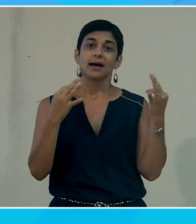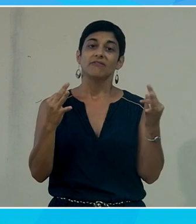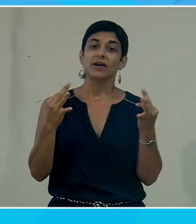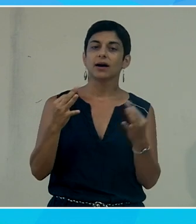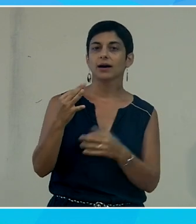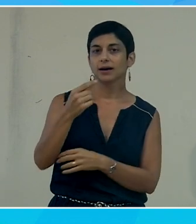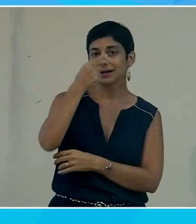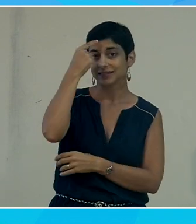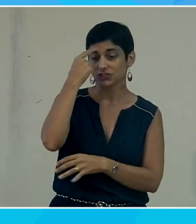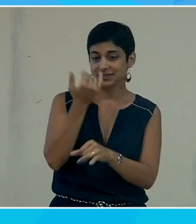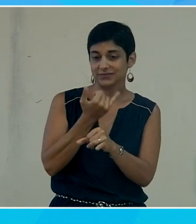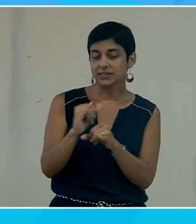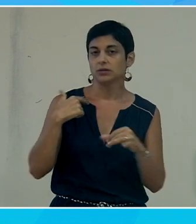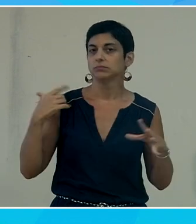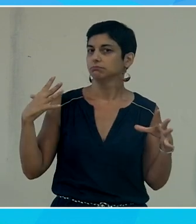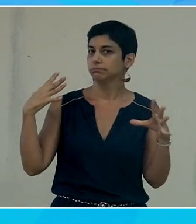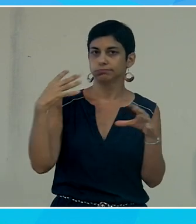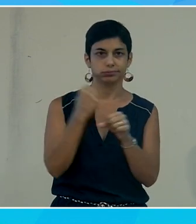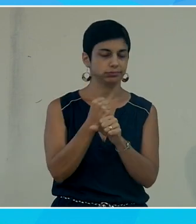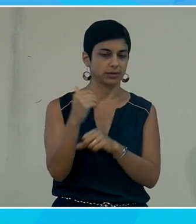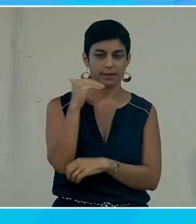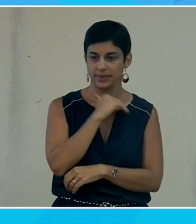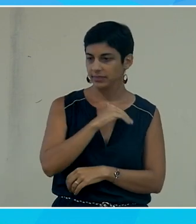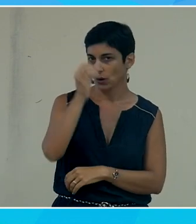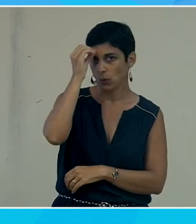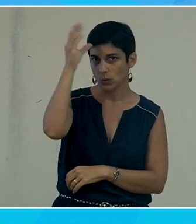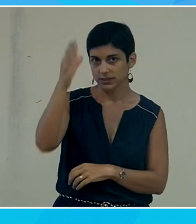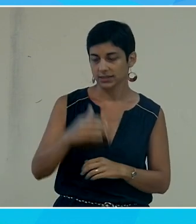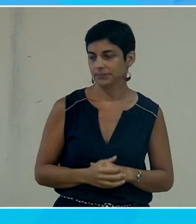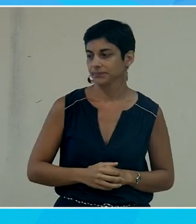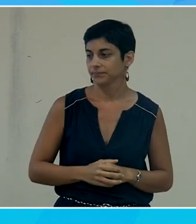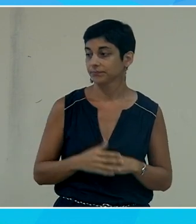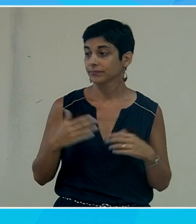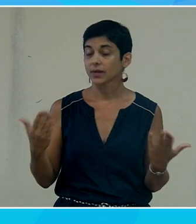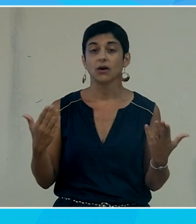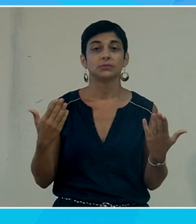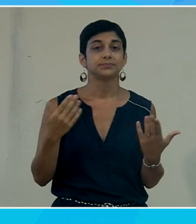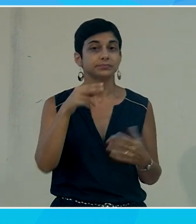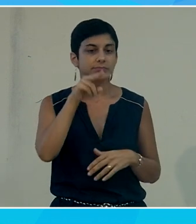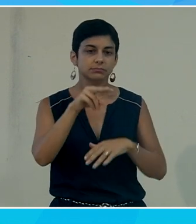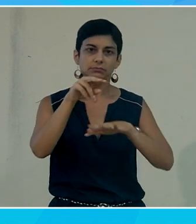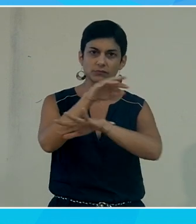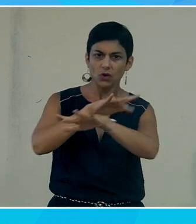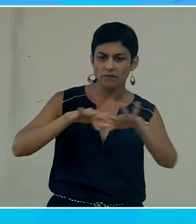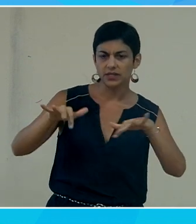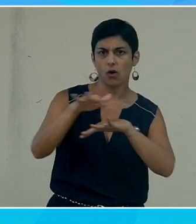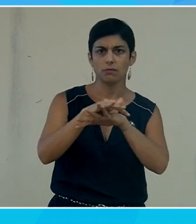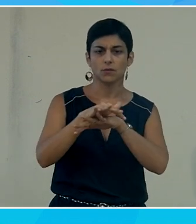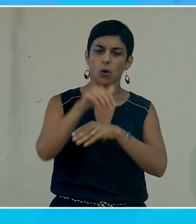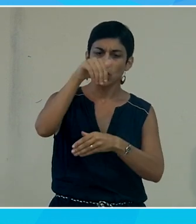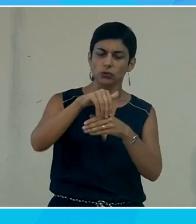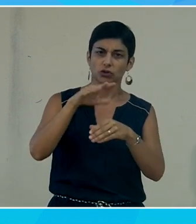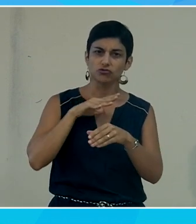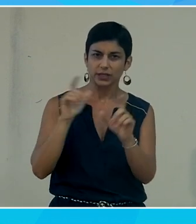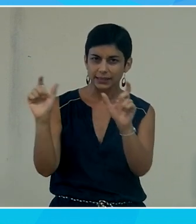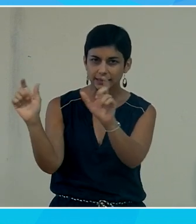artificielle je vais résumer très rapidement en fait le concept le concept c'est qu'on est dans des environnements dans lesquels on a de plus en plus de capteurs on